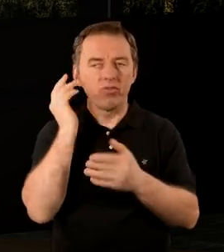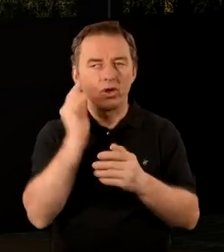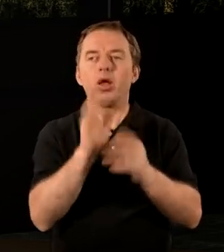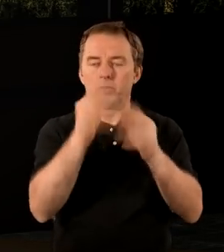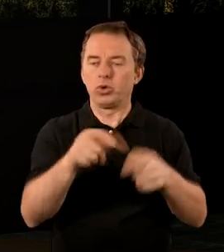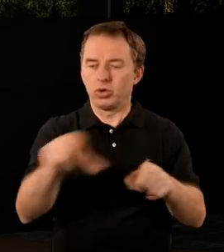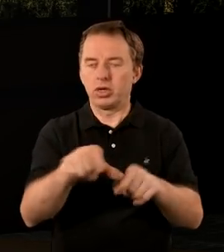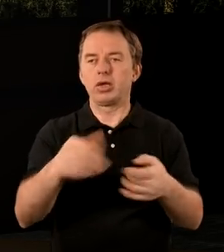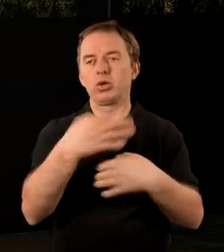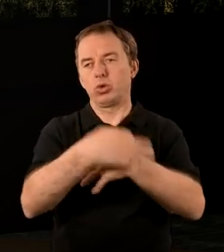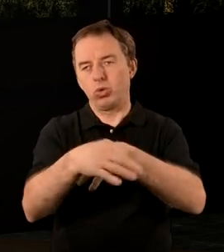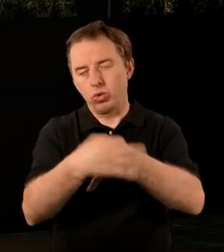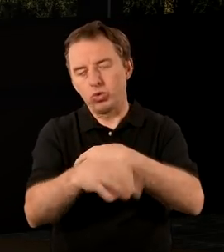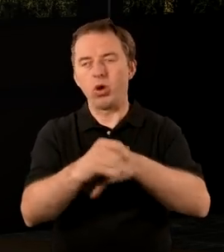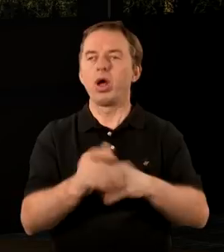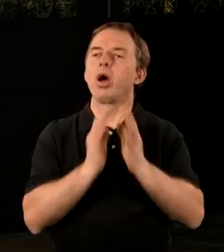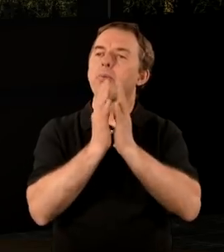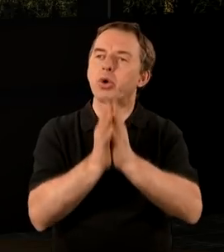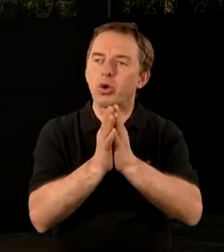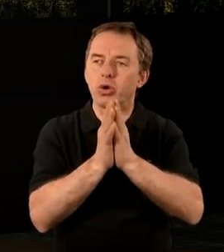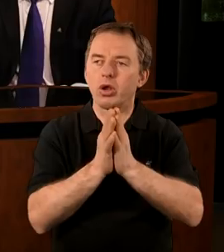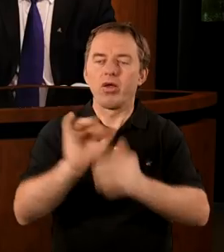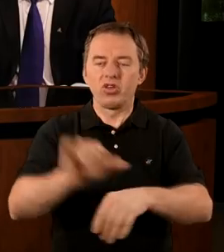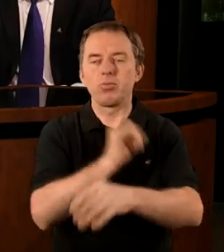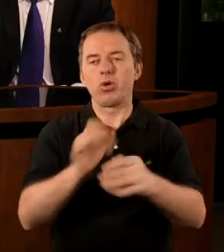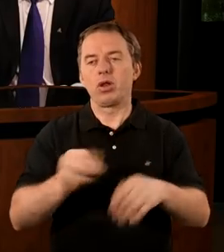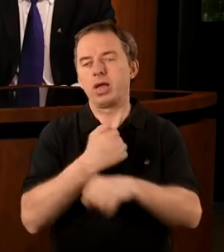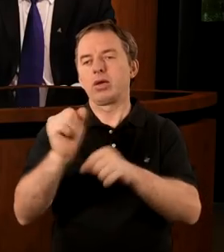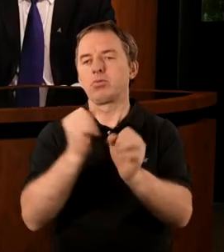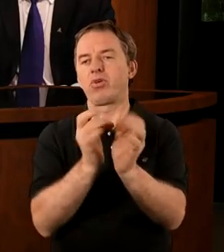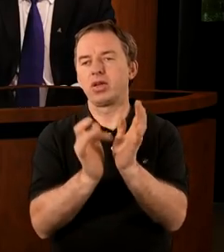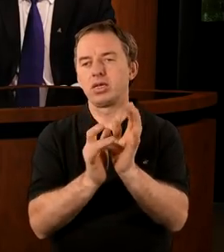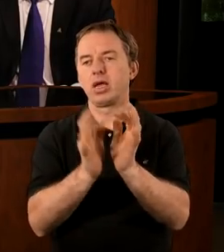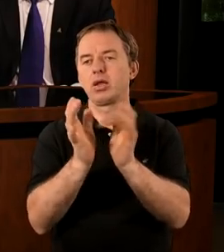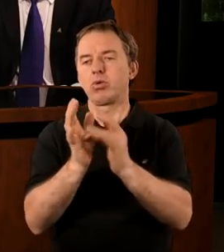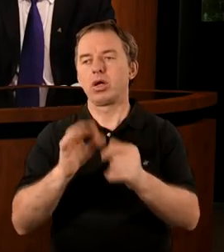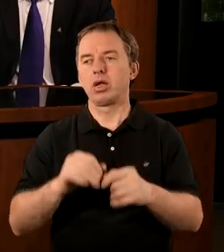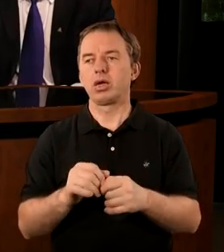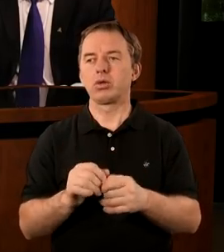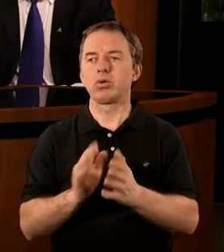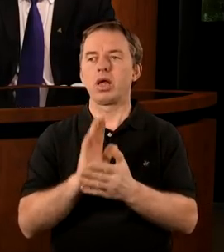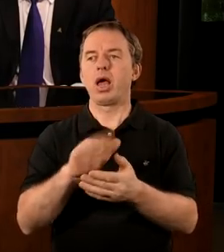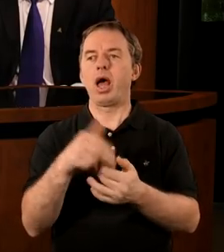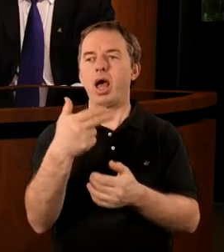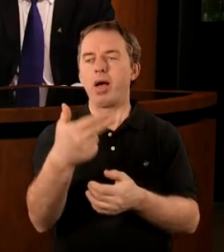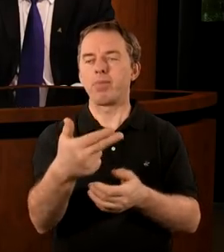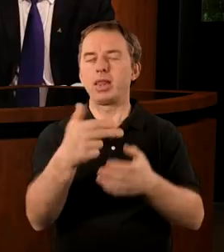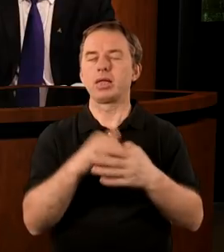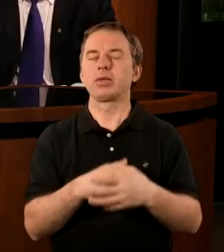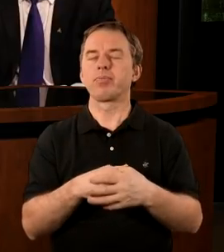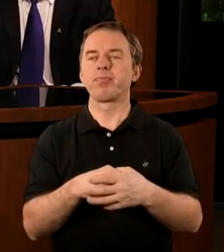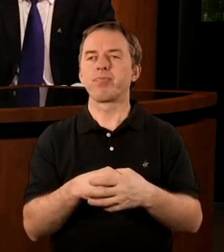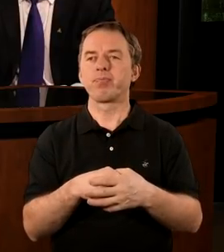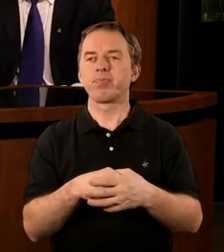Bądź z nami podczas tego studium. Prośmy Ciebie o to przez imię naszego Zbawiciela i Pana, Jezusa Chrystusa.